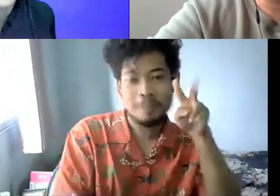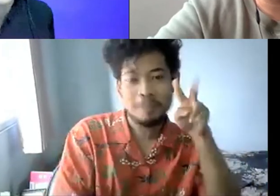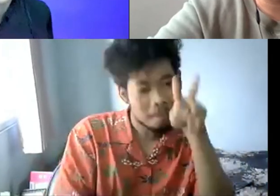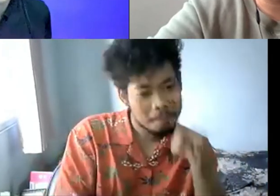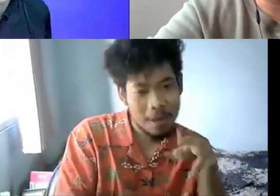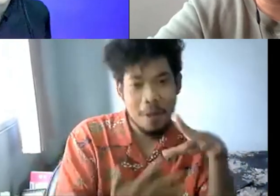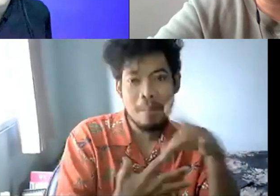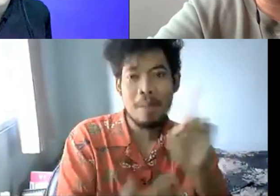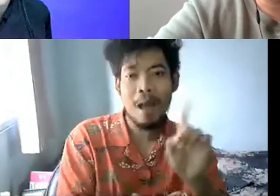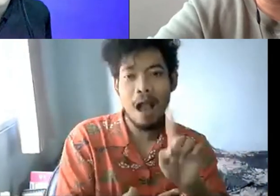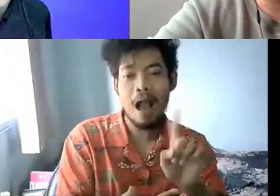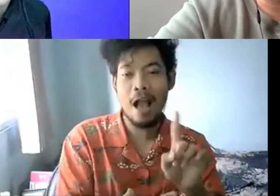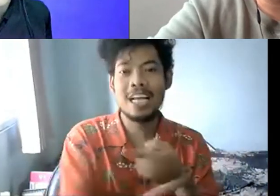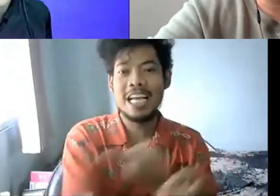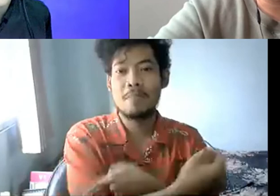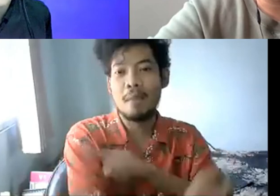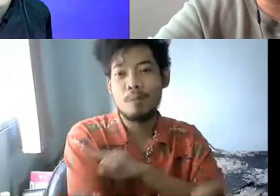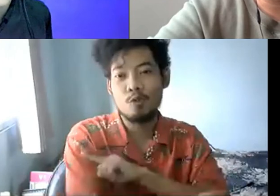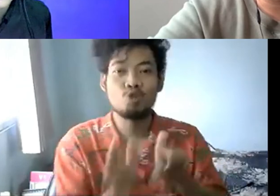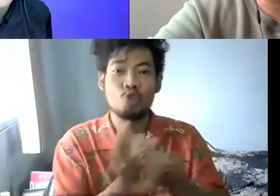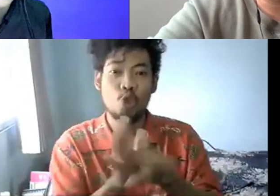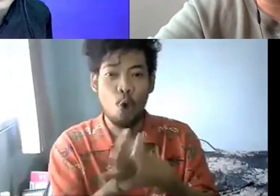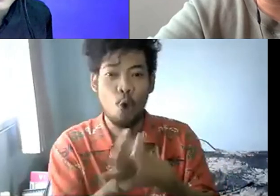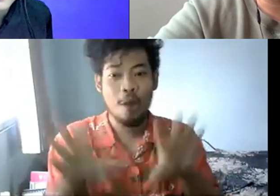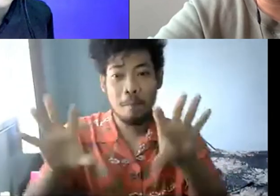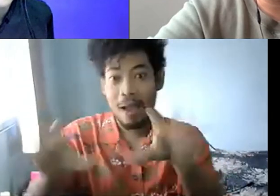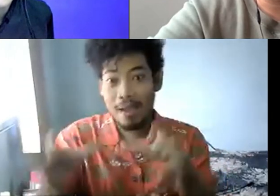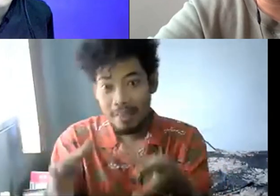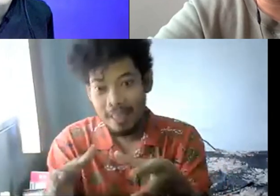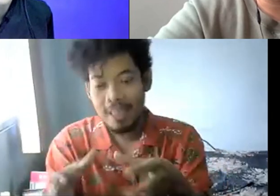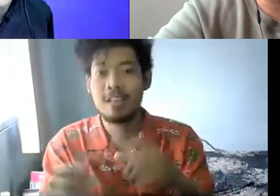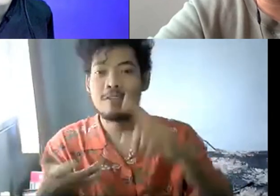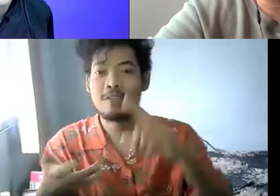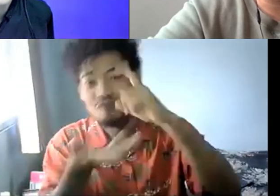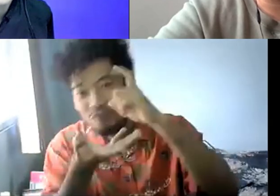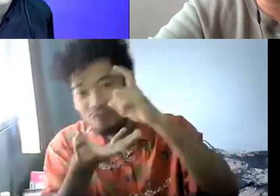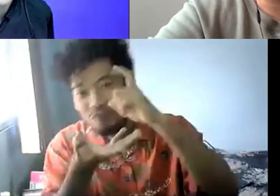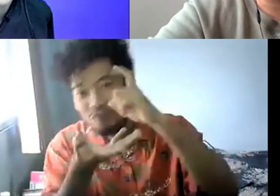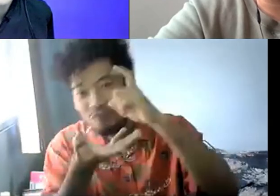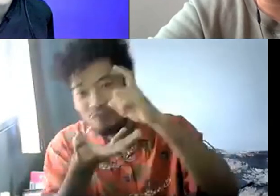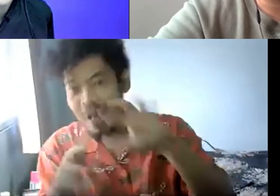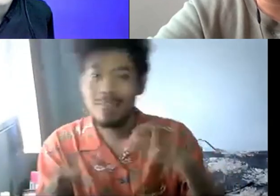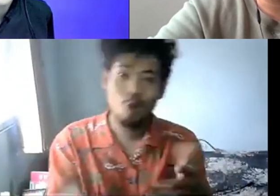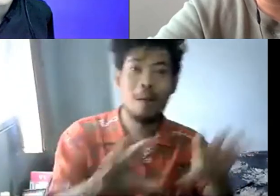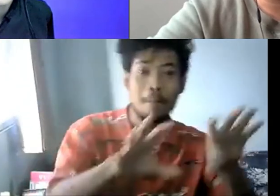Ketika ada praktek prakerja, nah itu